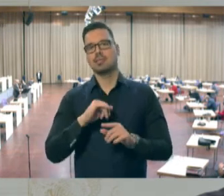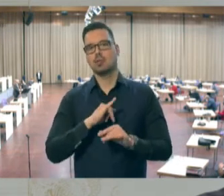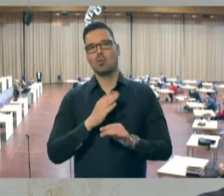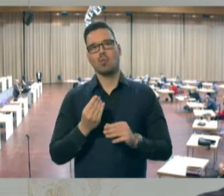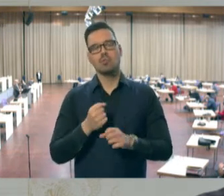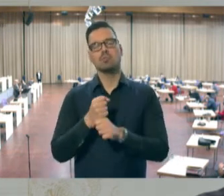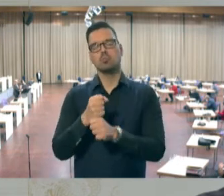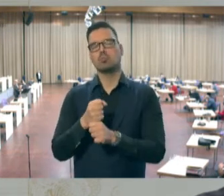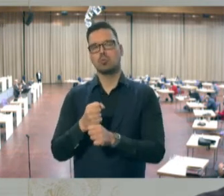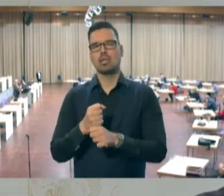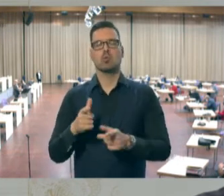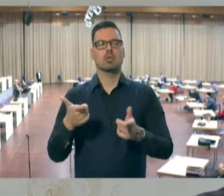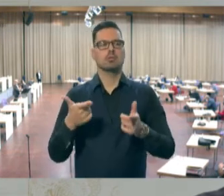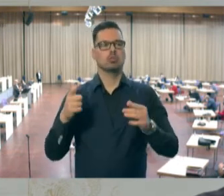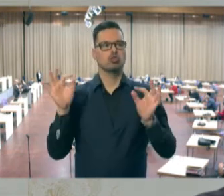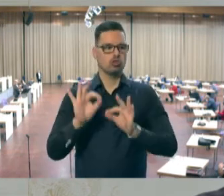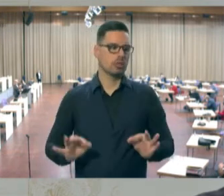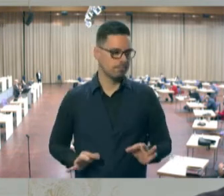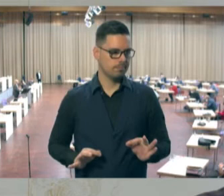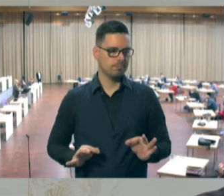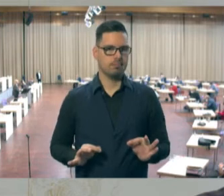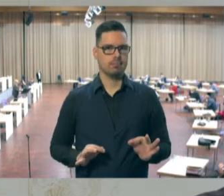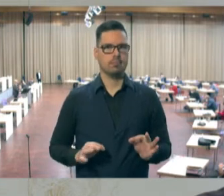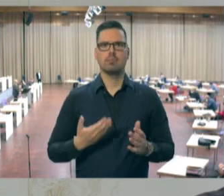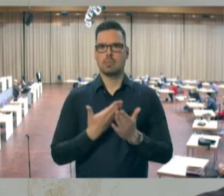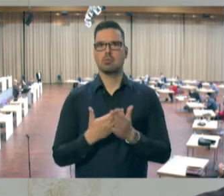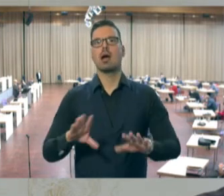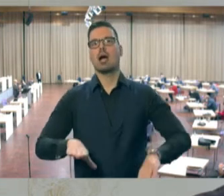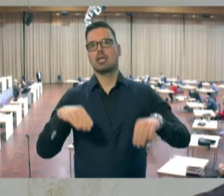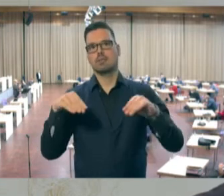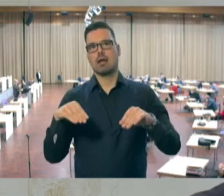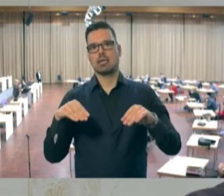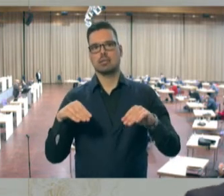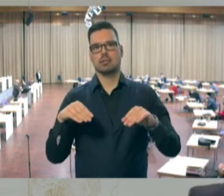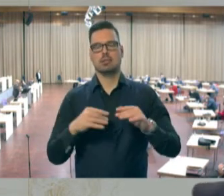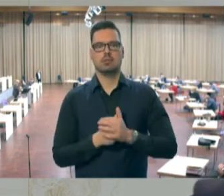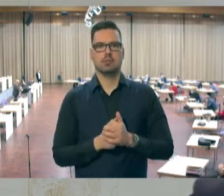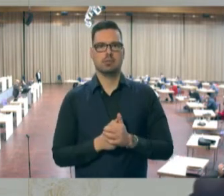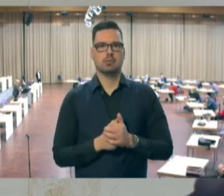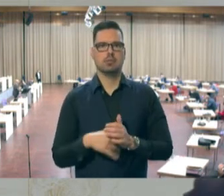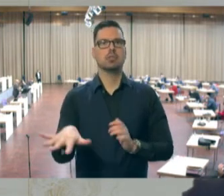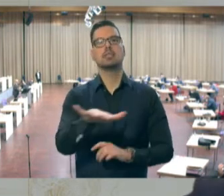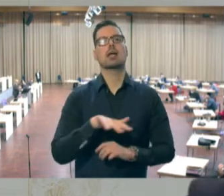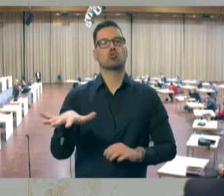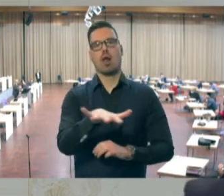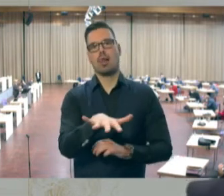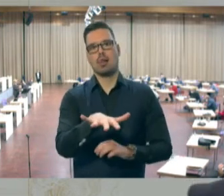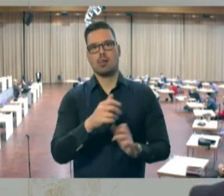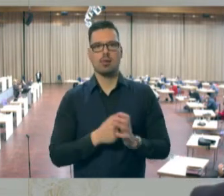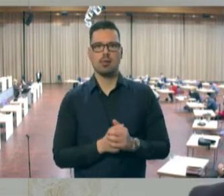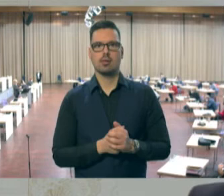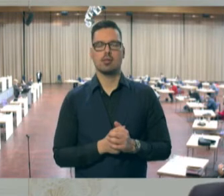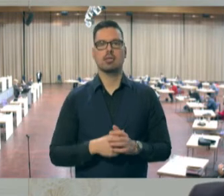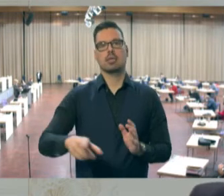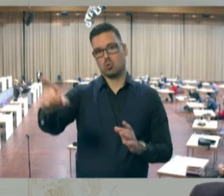Züge. Ich sage jetzt mal ein Beispiel, was wir alle miterlebt haben. Am Anfang wurde national gedacht. Da wurde gesagt,